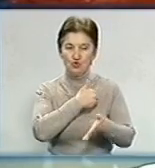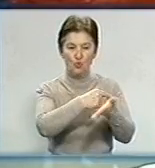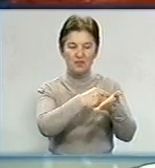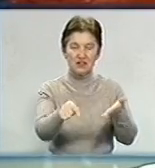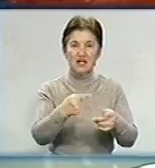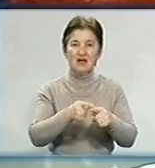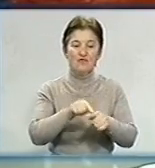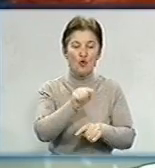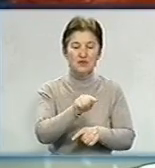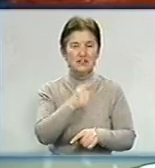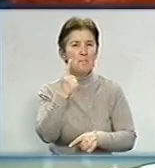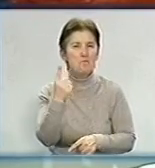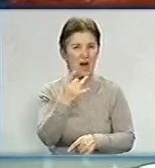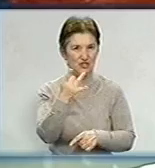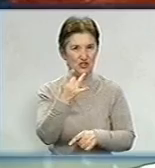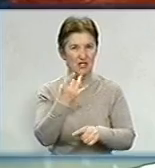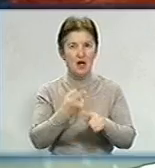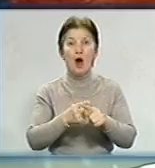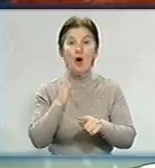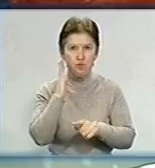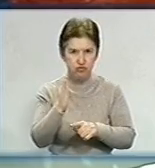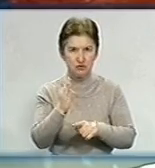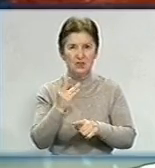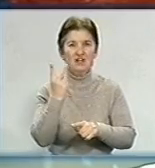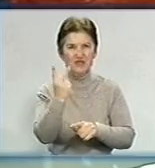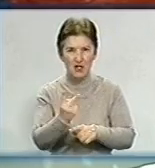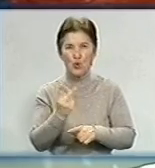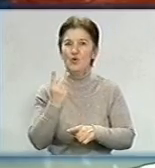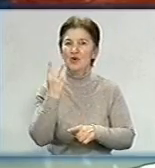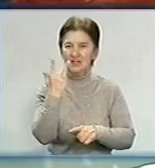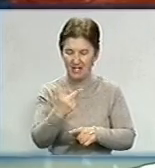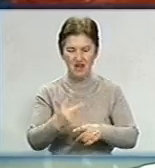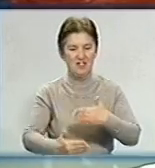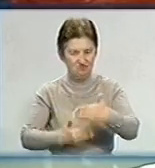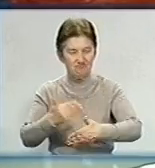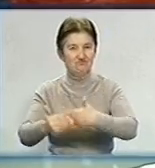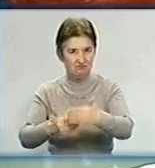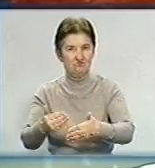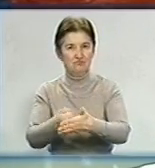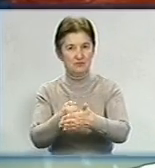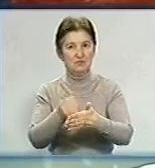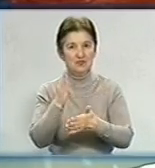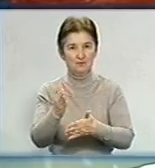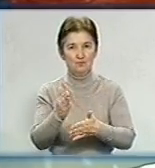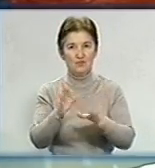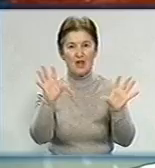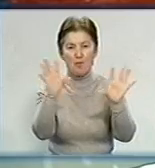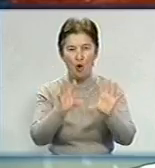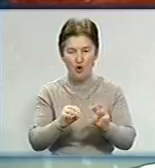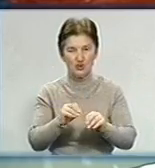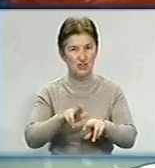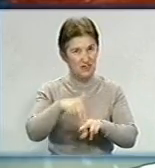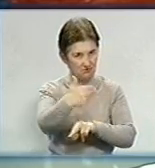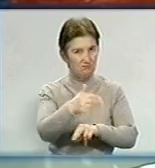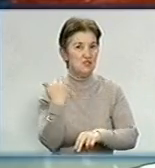перший, але не останній крок. Тобто, будуть і другі кроки, буде, я впевнений, і другий транш погашення заробітної плати,